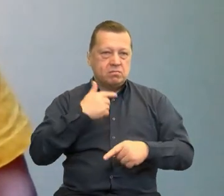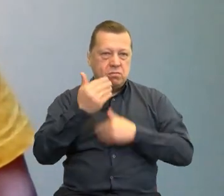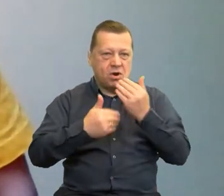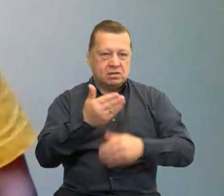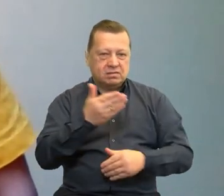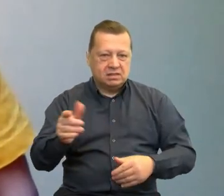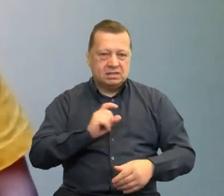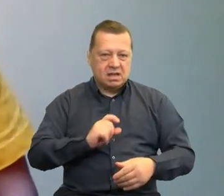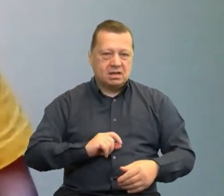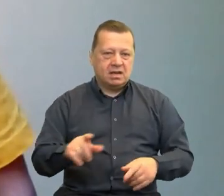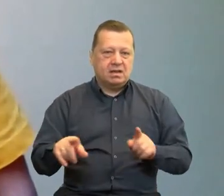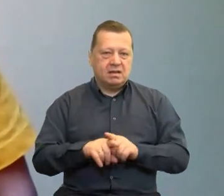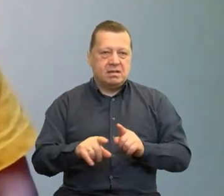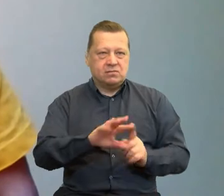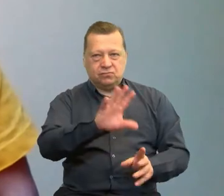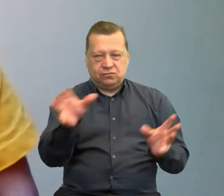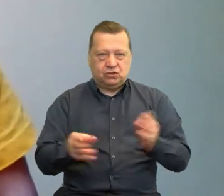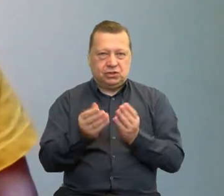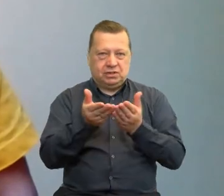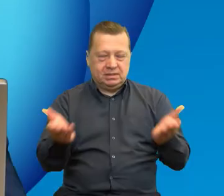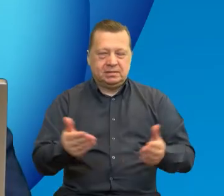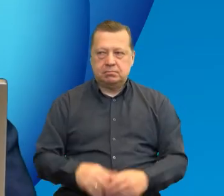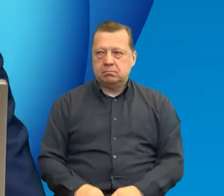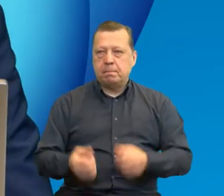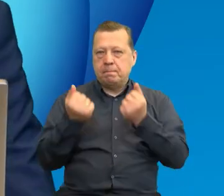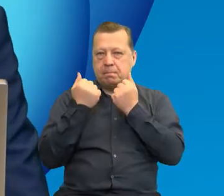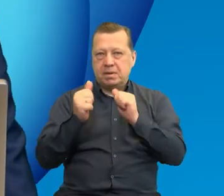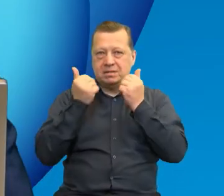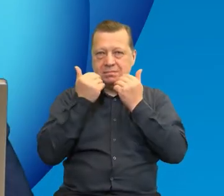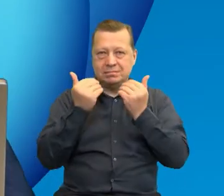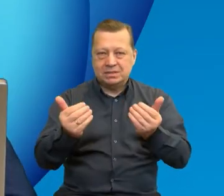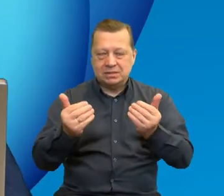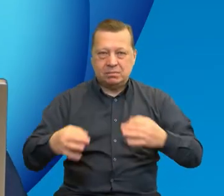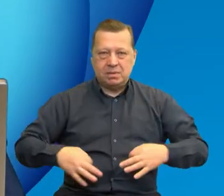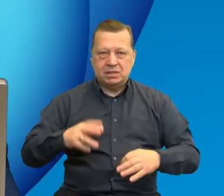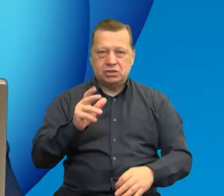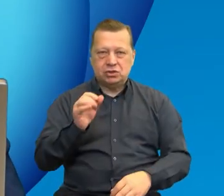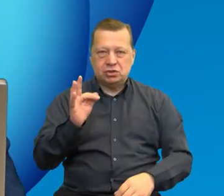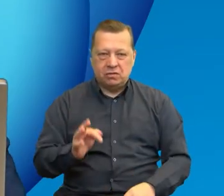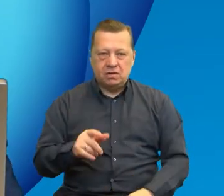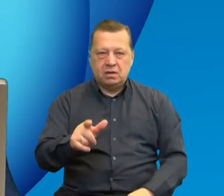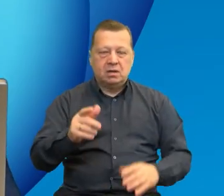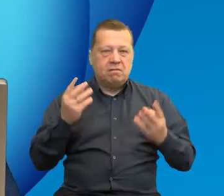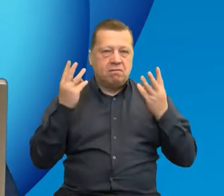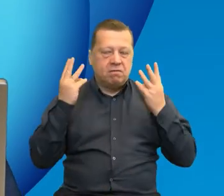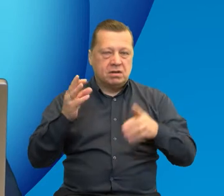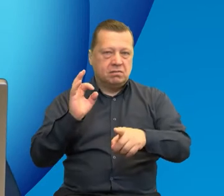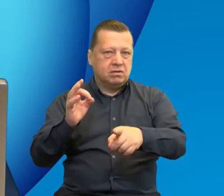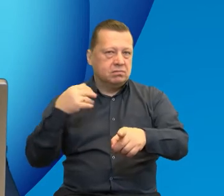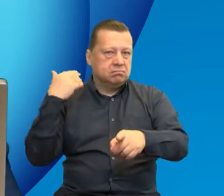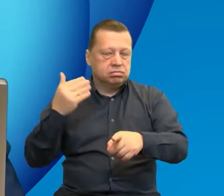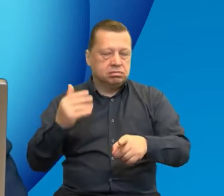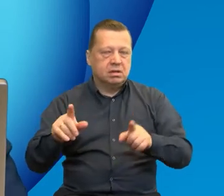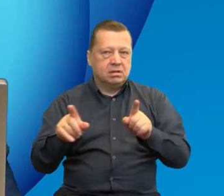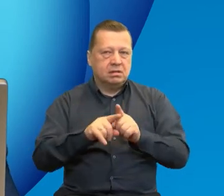Sekretaracie Interreg Polska z Eksynia. Bardzo dziękuję Panie Krzysztofie za to bardzo ważne wymyślne wystąpienie i bardzo